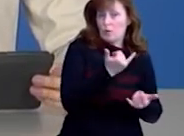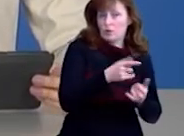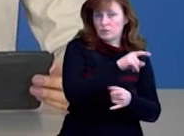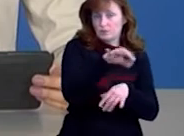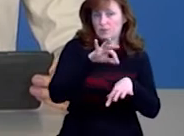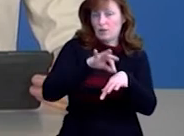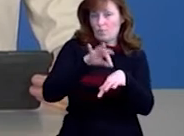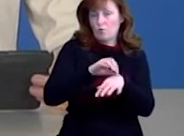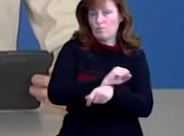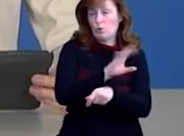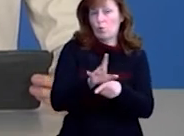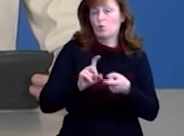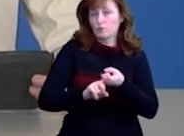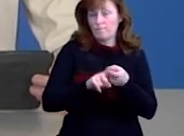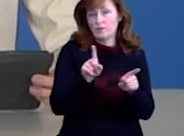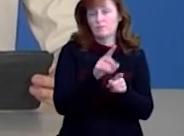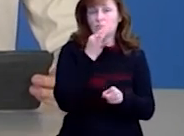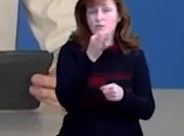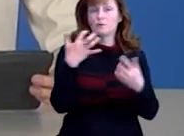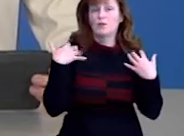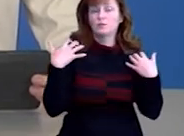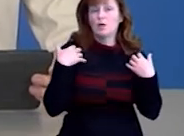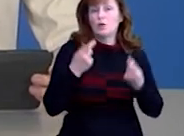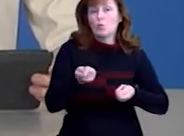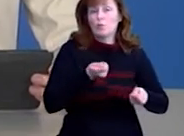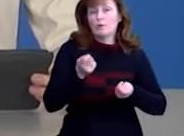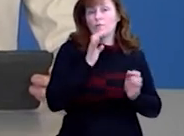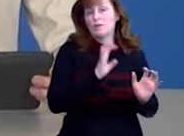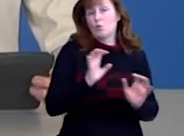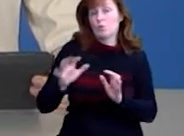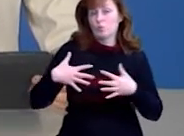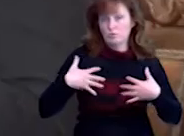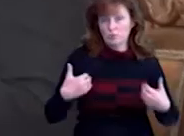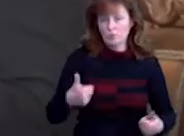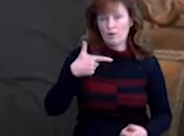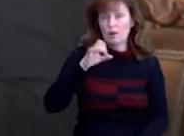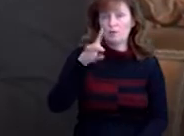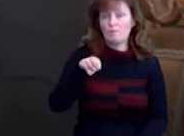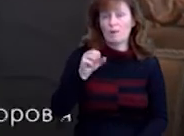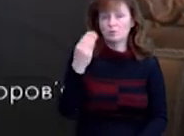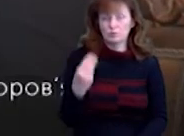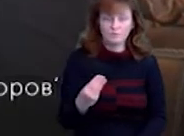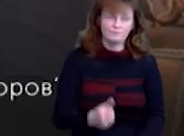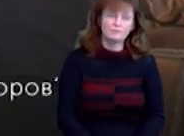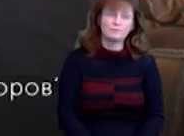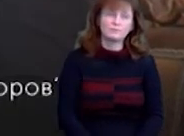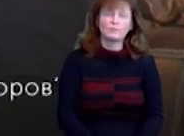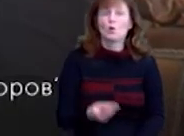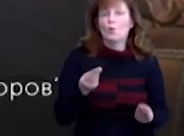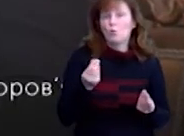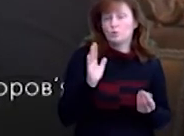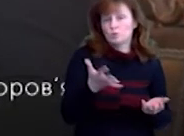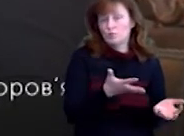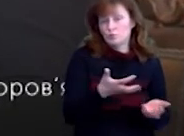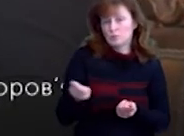облдержадміністрації, сказав начальник обласного управління охорони здоров'я Петро Гармаш. Кошти ми будемо отримувати в